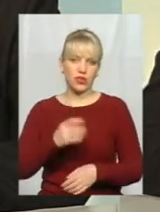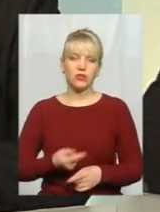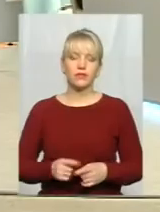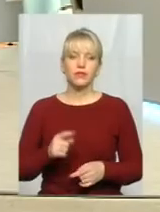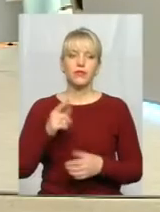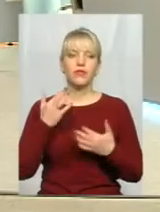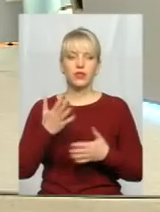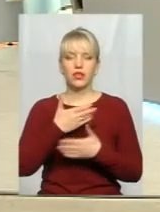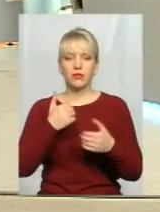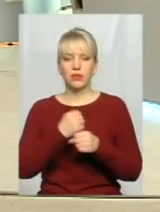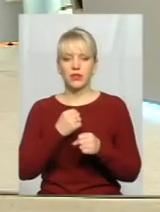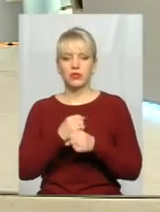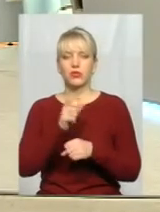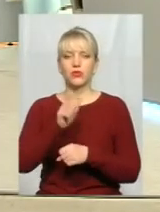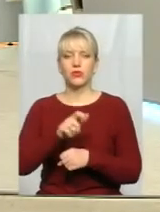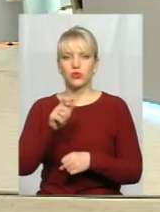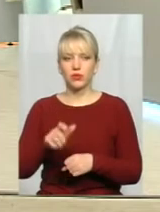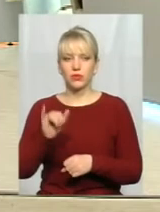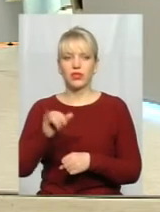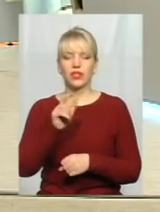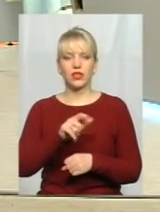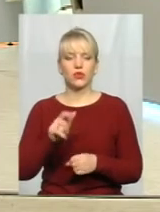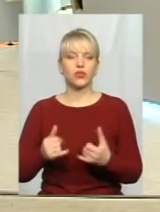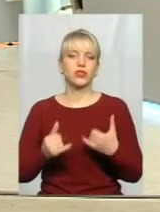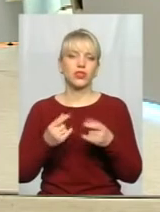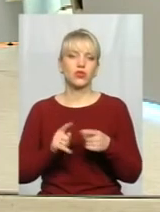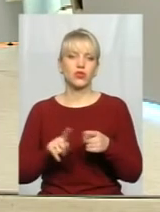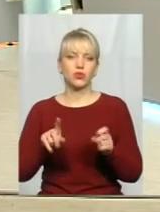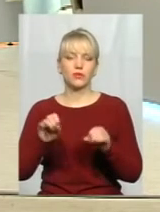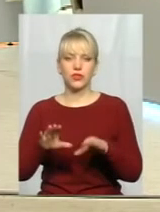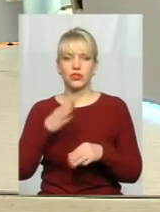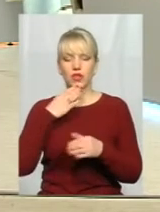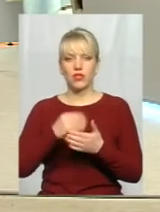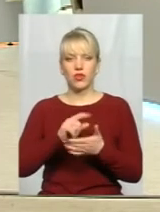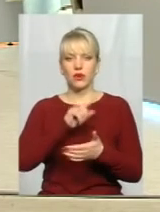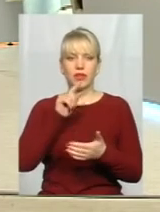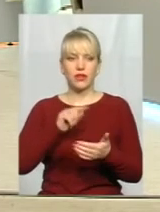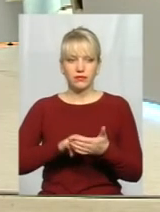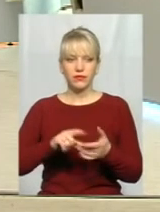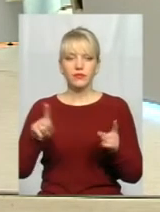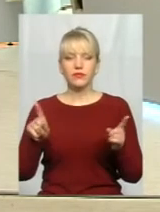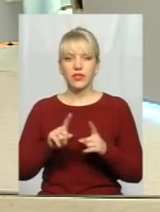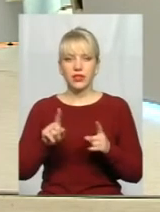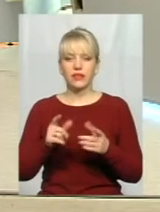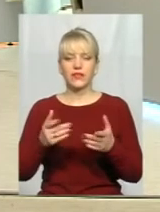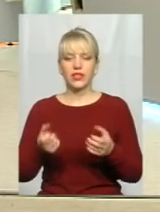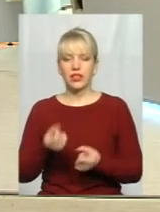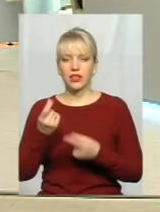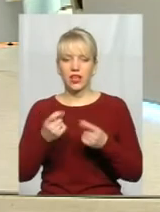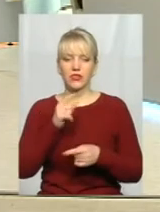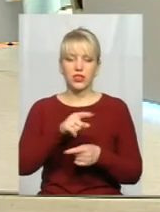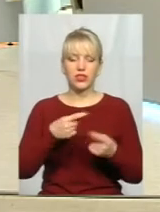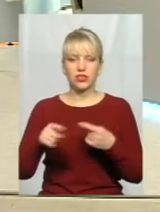безпосередньо працюємо з людьми і люди, для того, щоб вирішити свої питання, які виникають в тій чи іншій